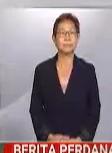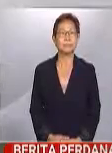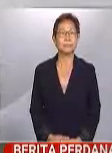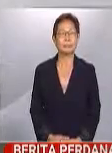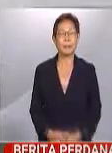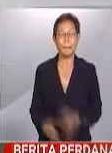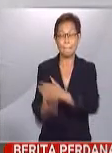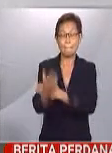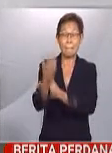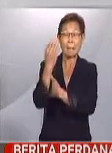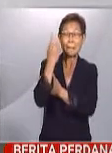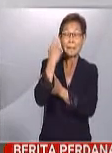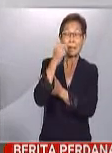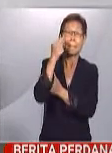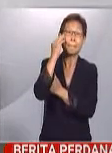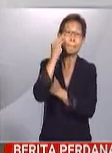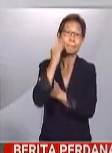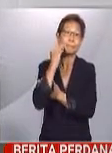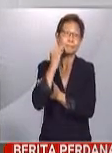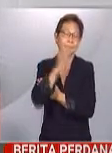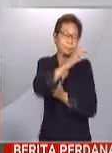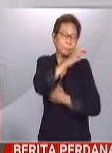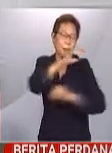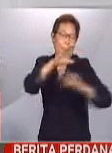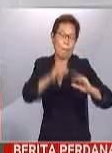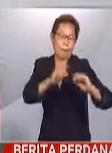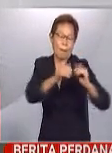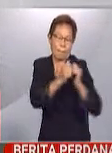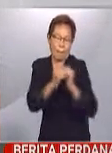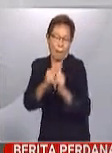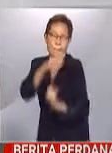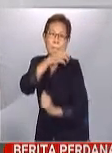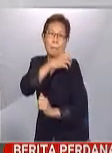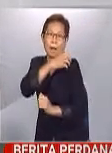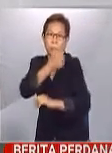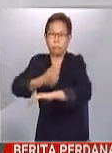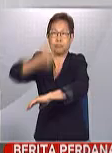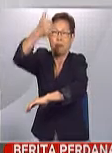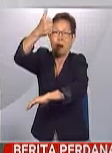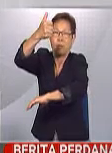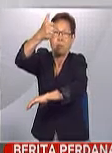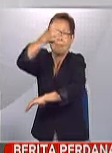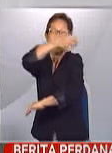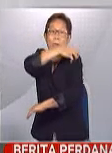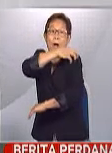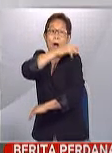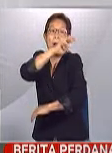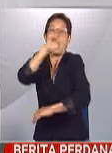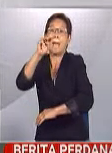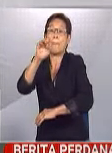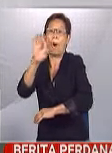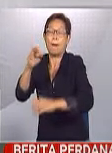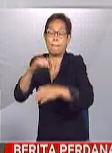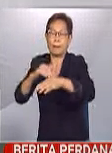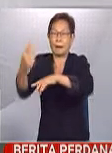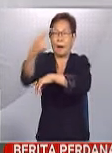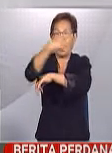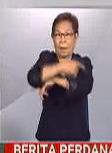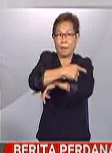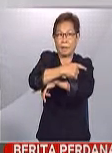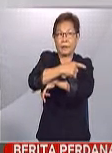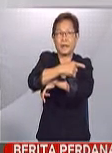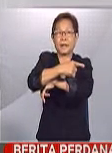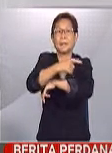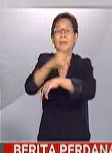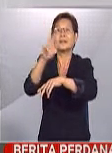Pagi tadi, Tuan Dr. Mahathir Mohamad mempenguruskan mesyuarat bersama pegawai atasan Kementerian Keuangan pada hari ketiga sebagai Perdana Menteri